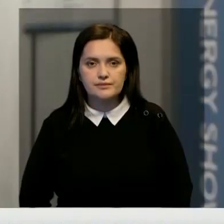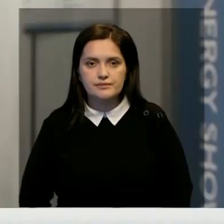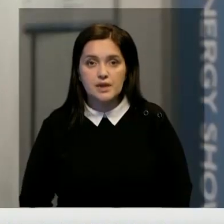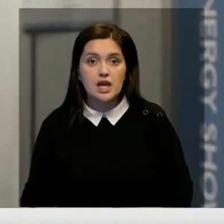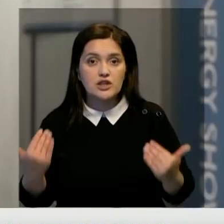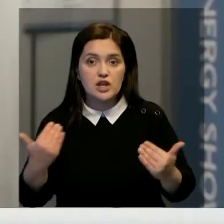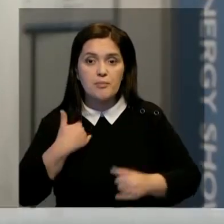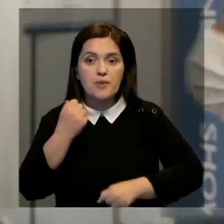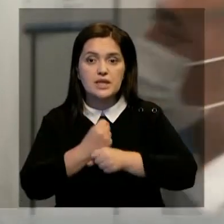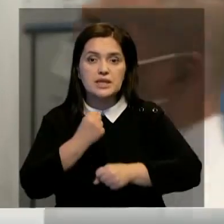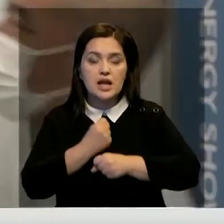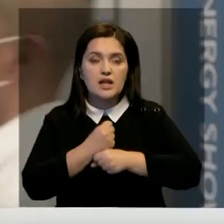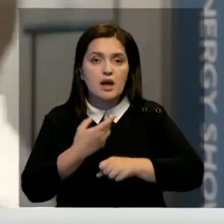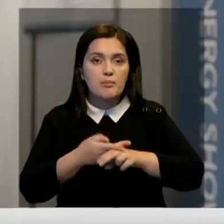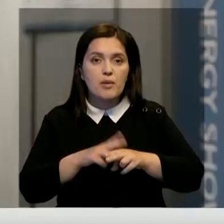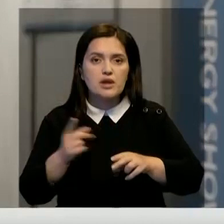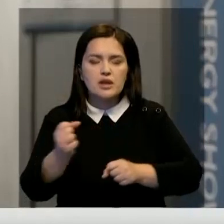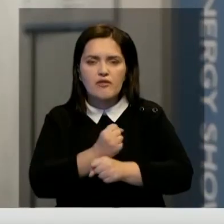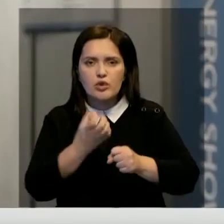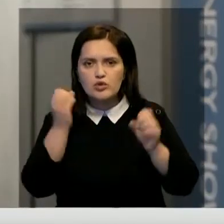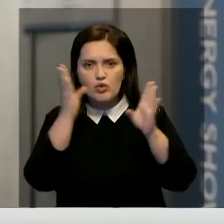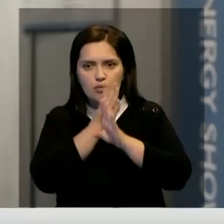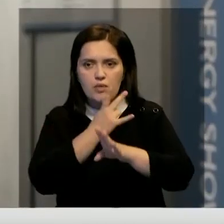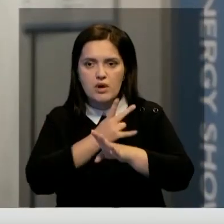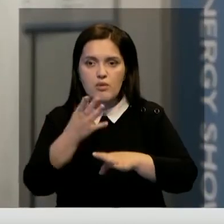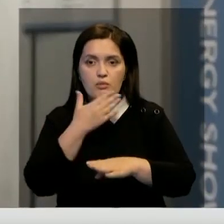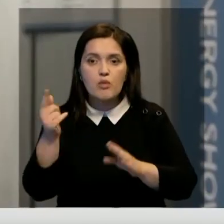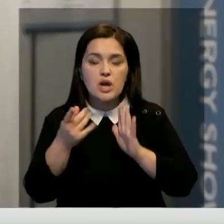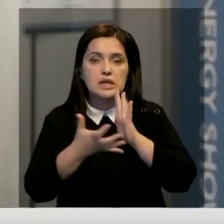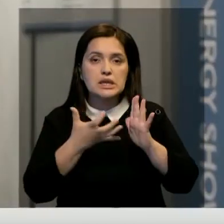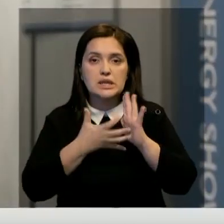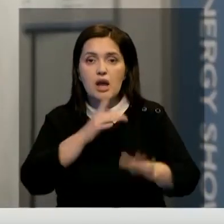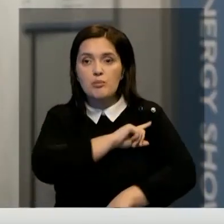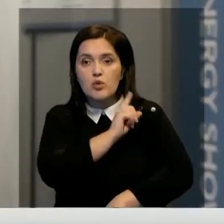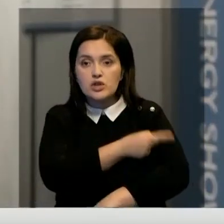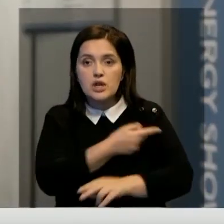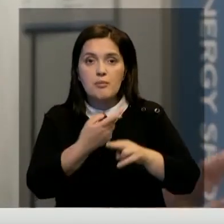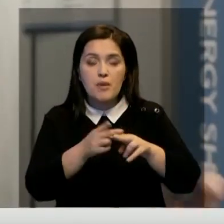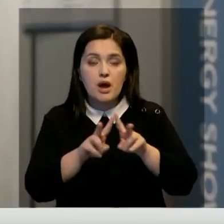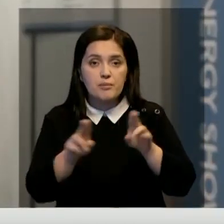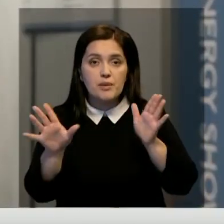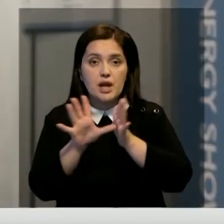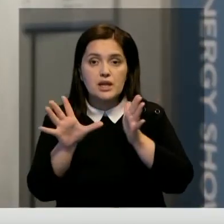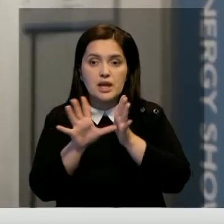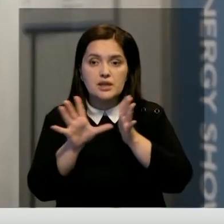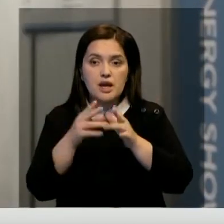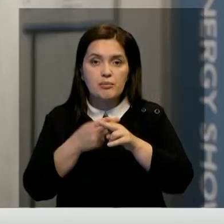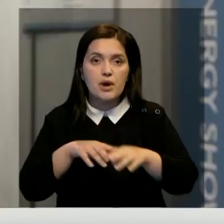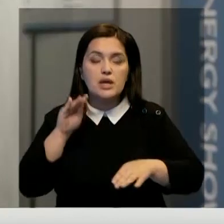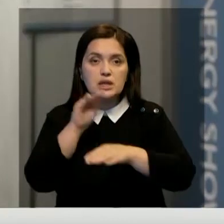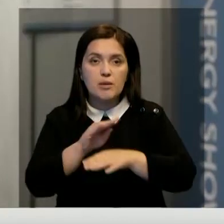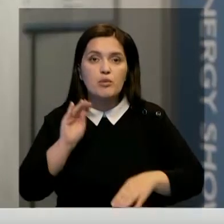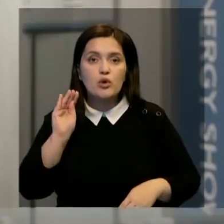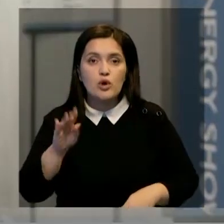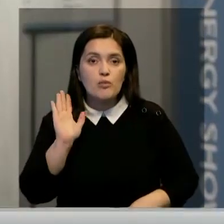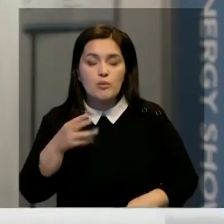Сейчас мы делаем водородные двигатели еще более экологичными. У них недостаточно мощности. Поэтому, как и в электромобилях, сейчас дополнительно устанавливают